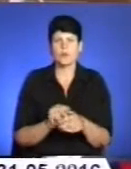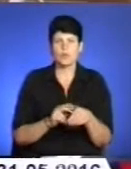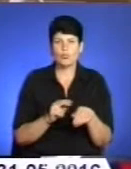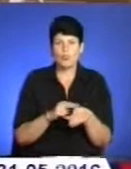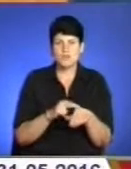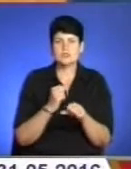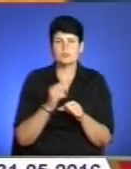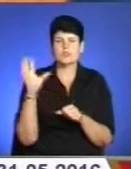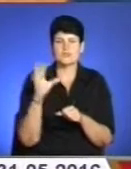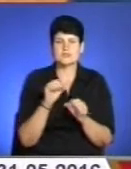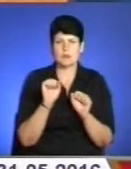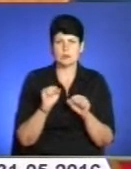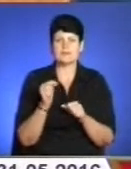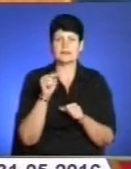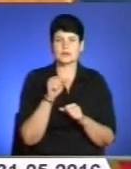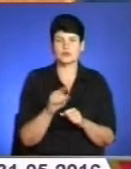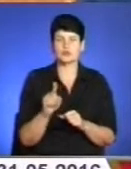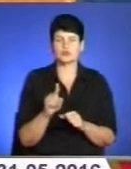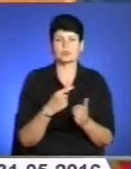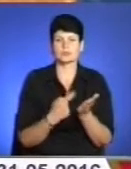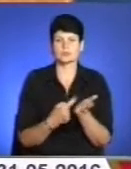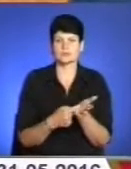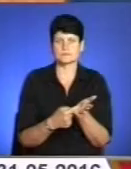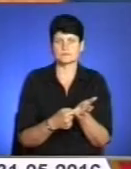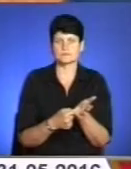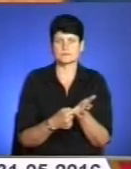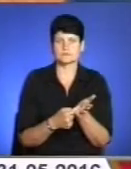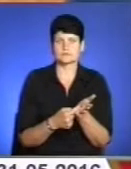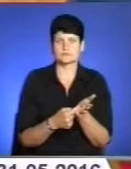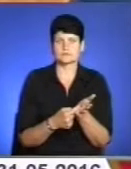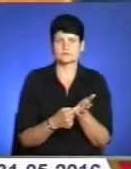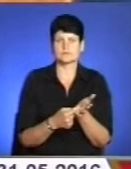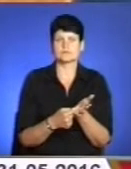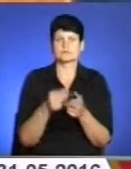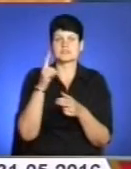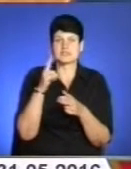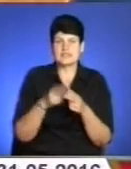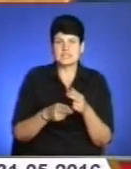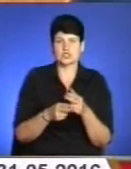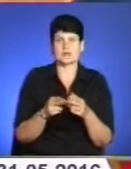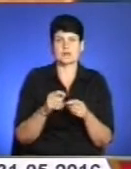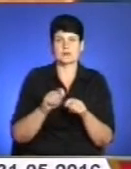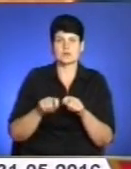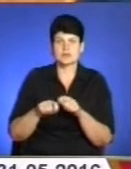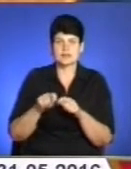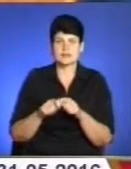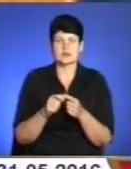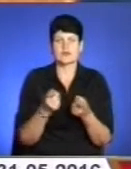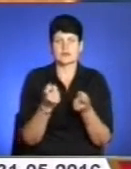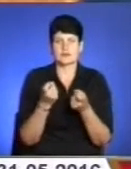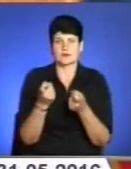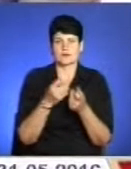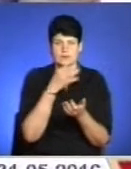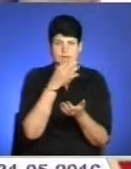все можливе для того, щоб довести до кінця розслідування належним чином, встановити людей, притягнути їх до